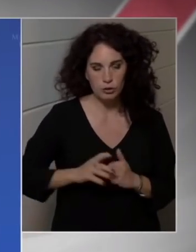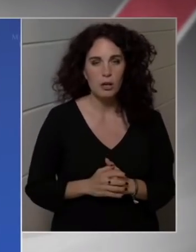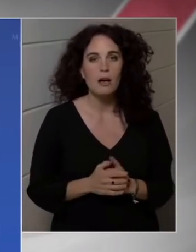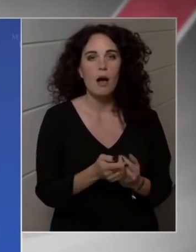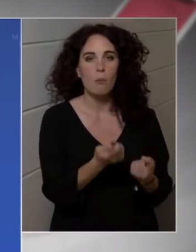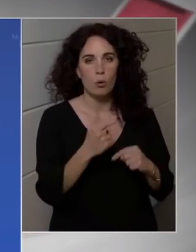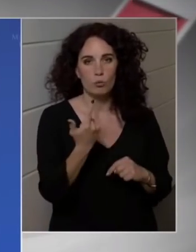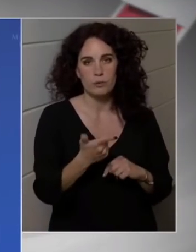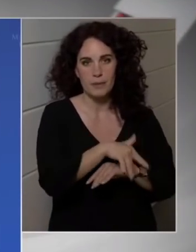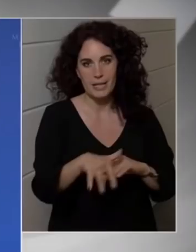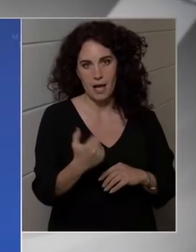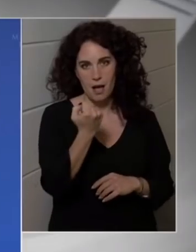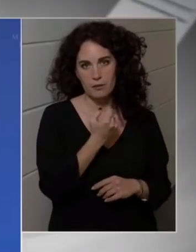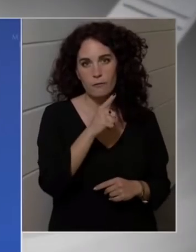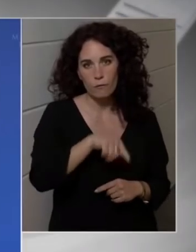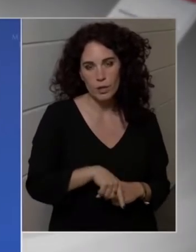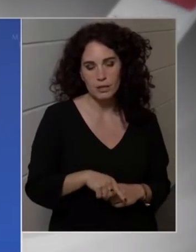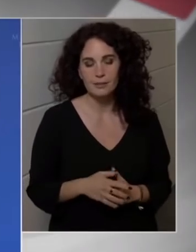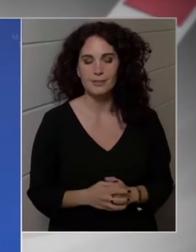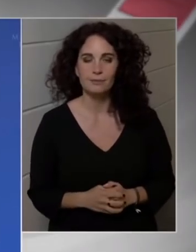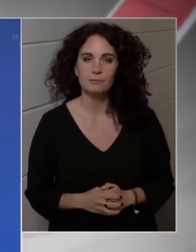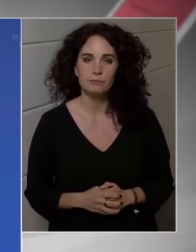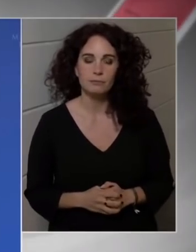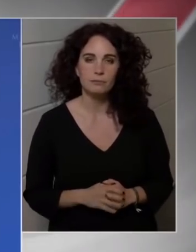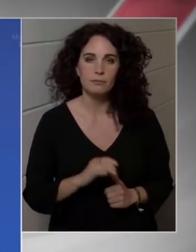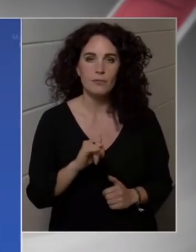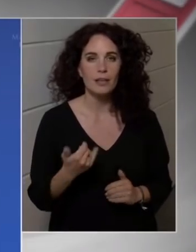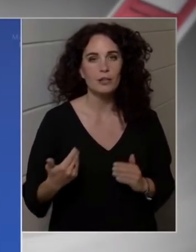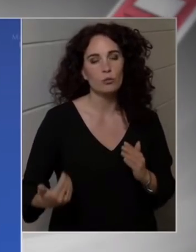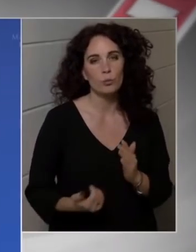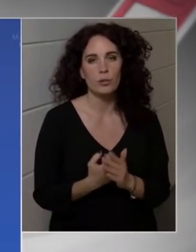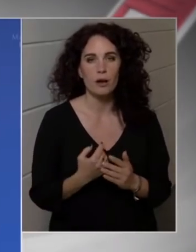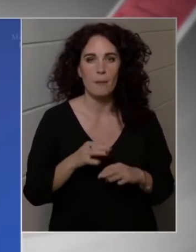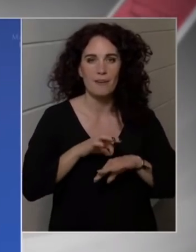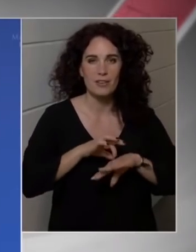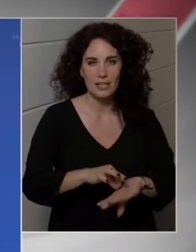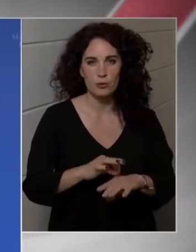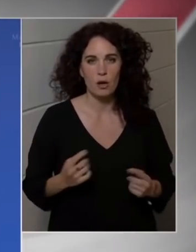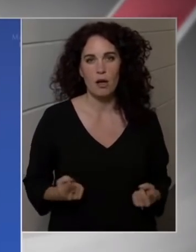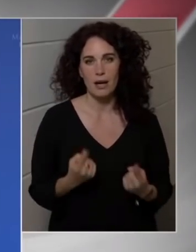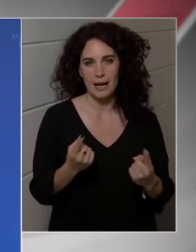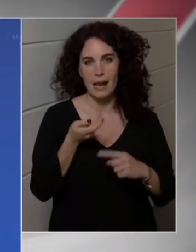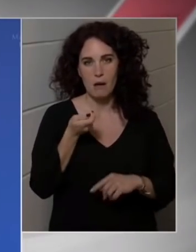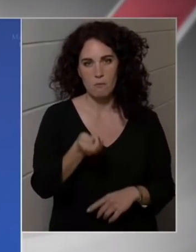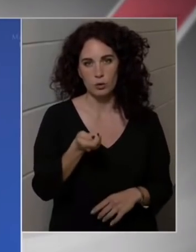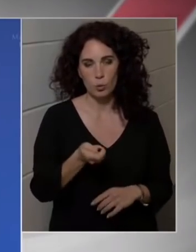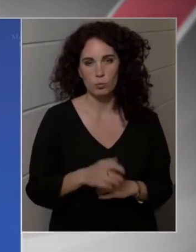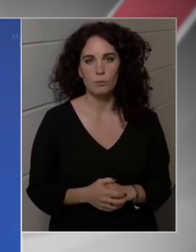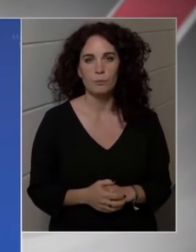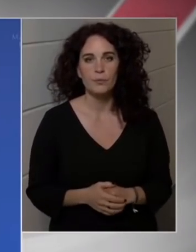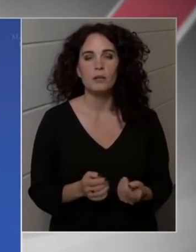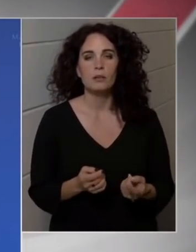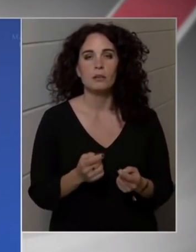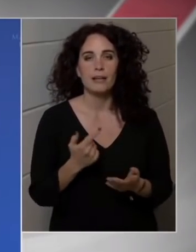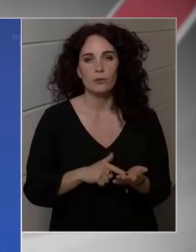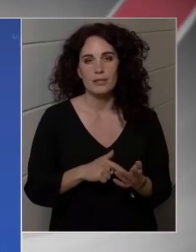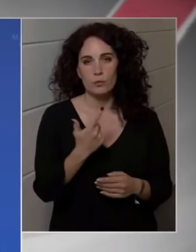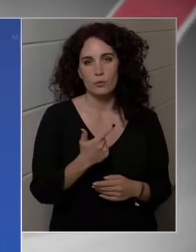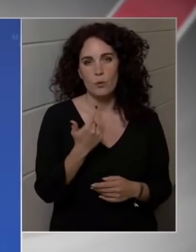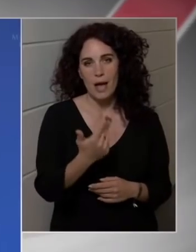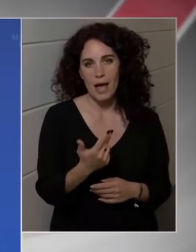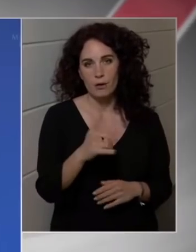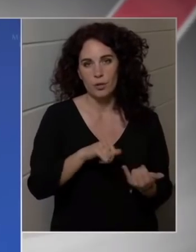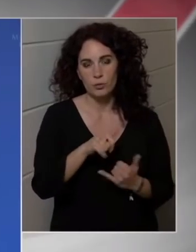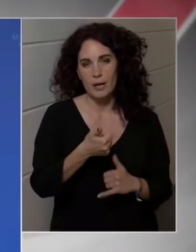Hetedik pedig a gyógyszerforgalmazói szektor, ide nem értve a kis gyógyszertárakat, 20 milliárd